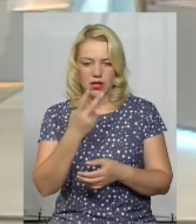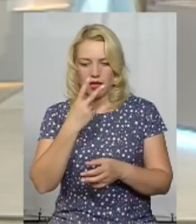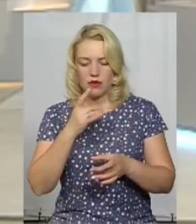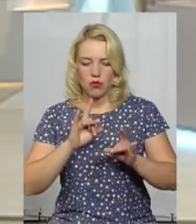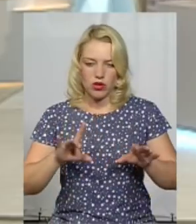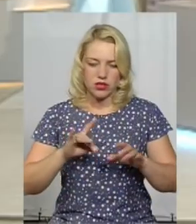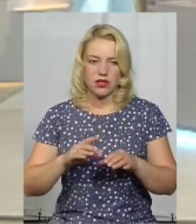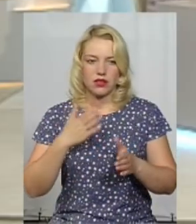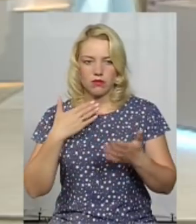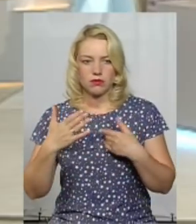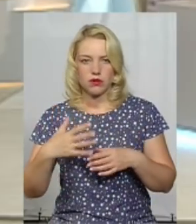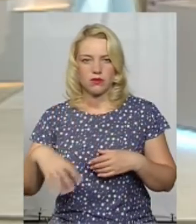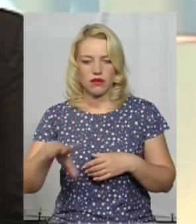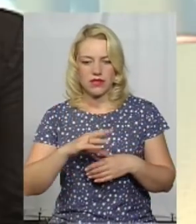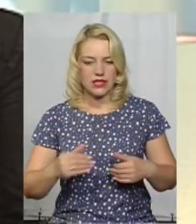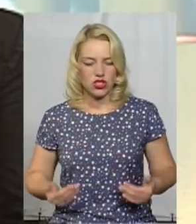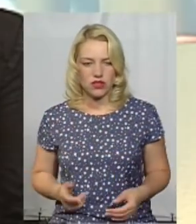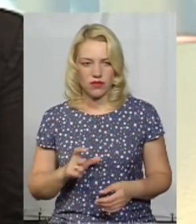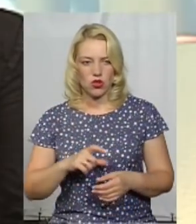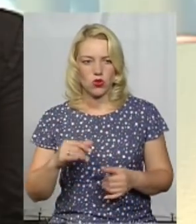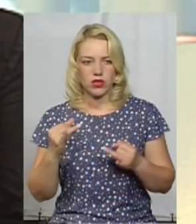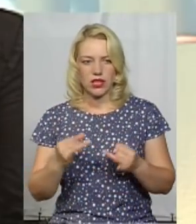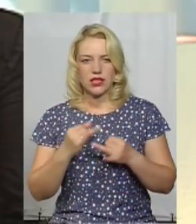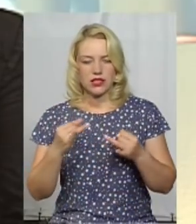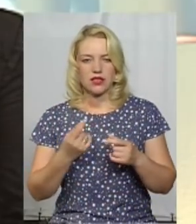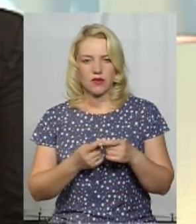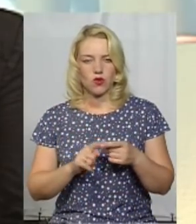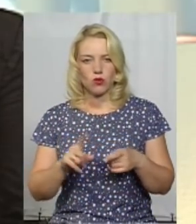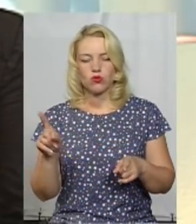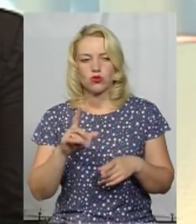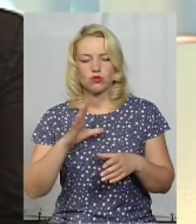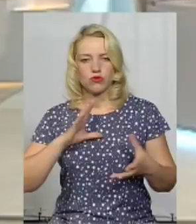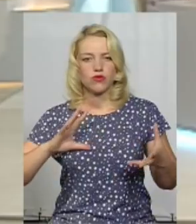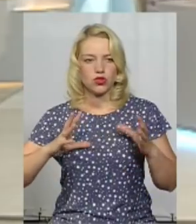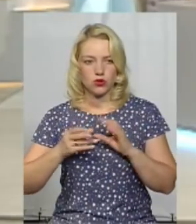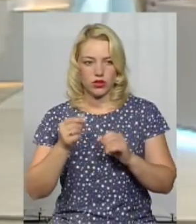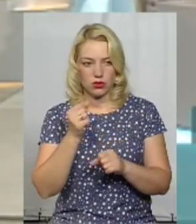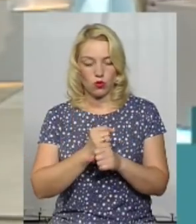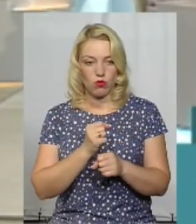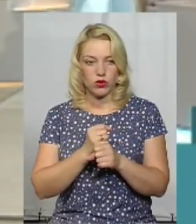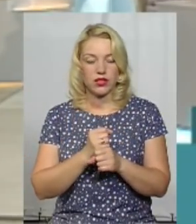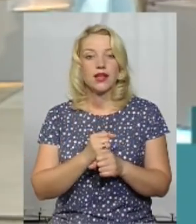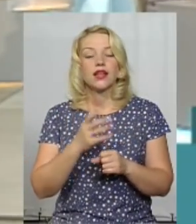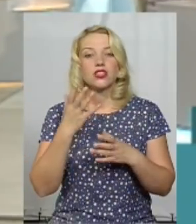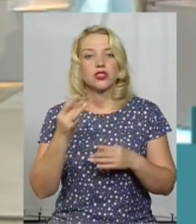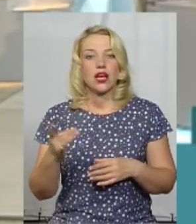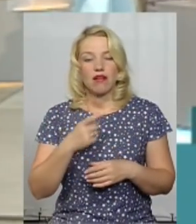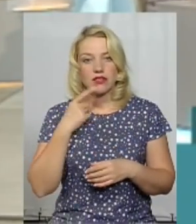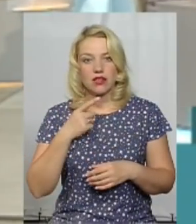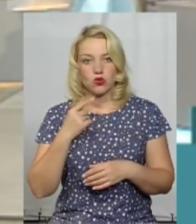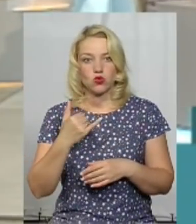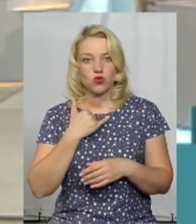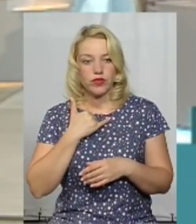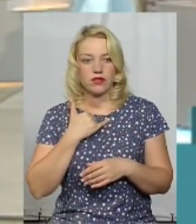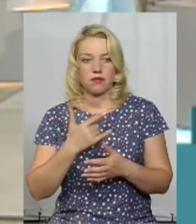поспілкуватися. Ми всі живі люди і всі зацікавлені в тому, що був результат роботи. Ще раз кажу, нас